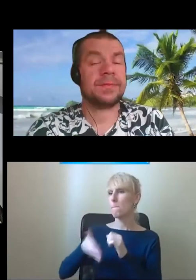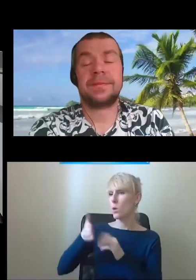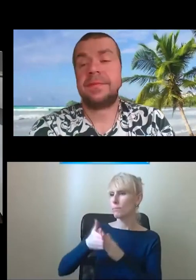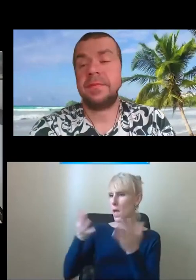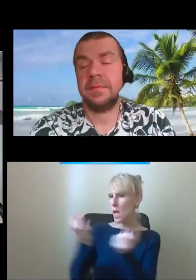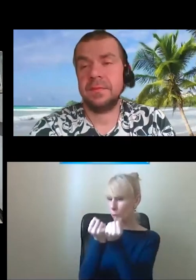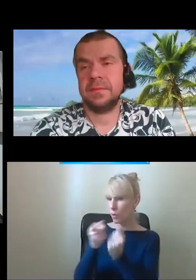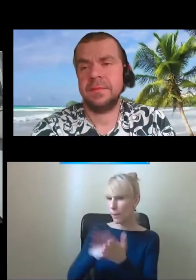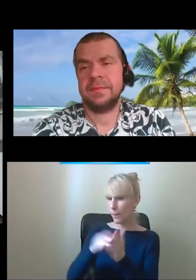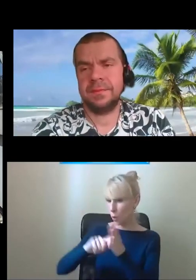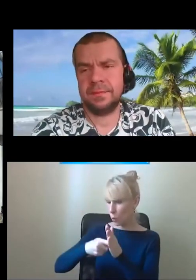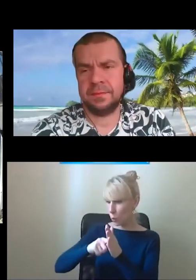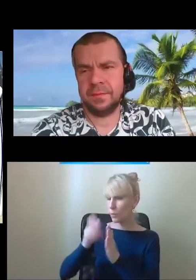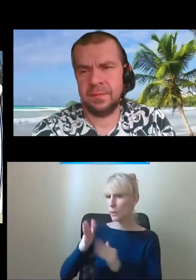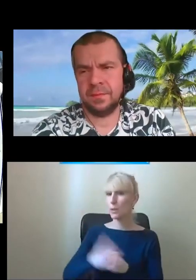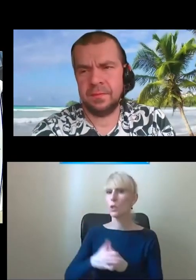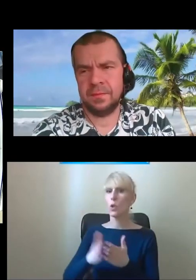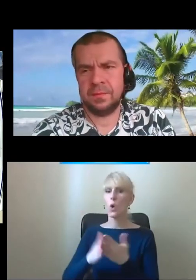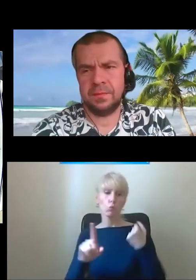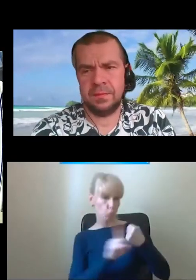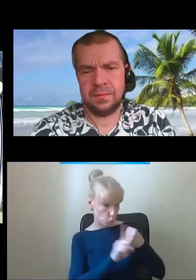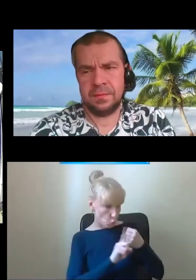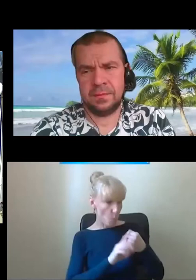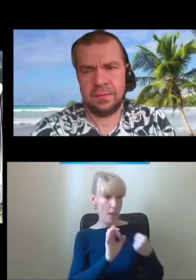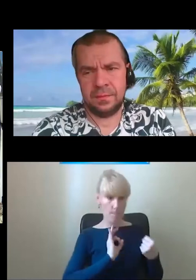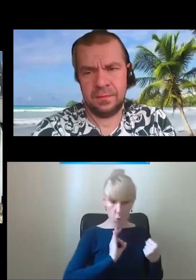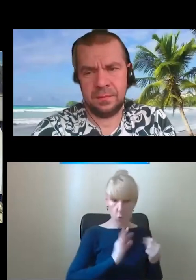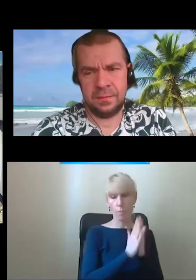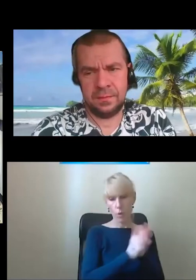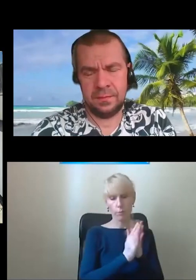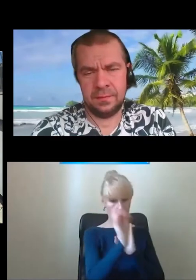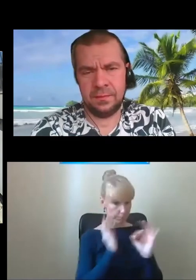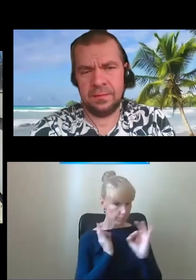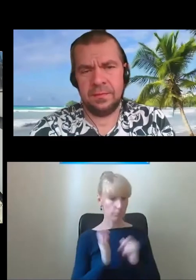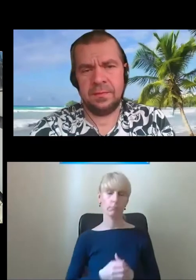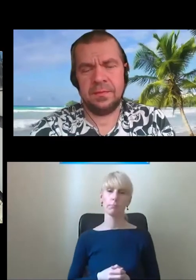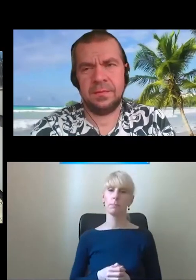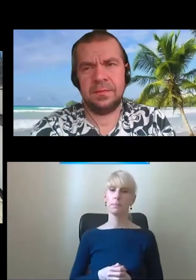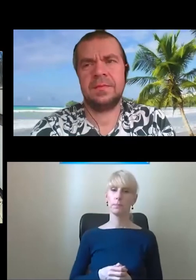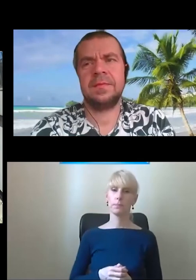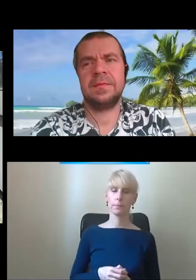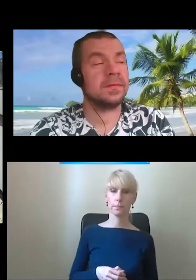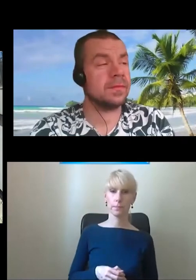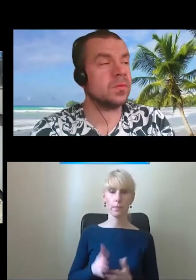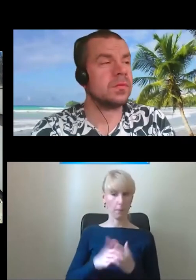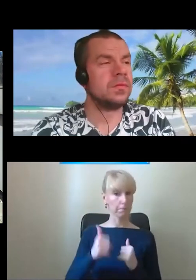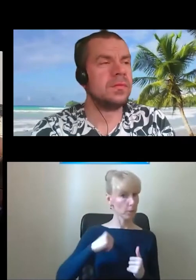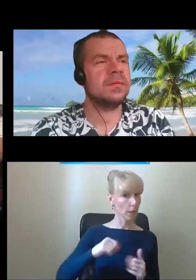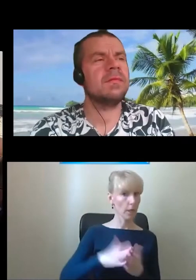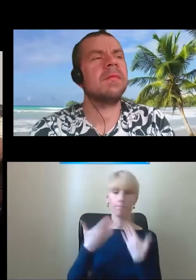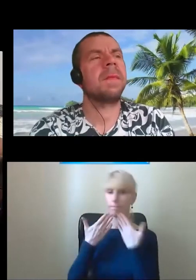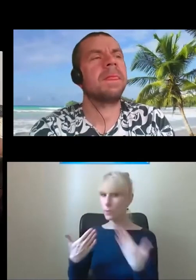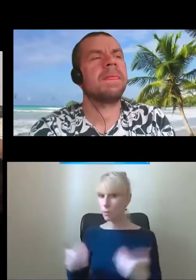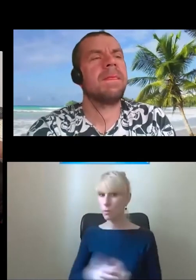Dobrze. Ten numer, który się panu wyświetlił, to gdyby coś było nie tak, to proszę odzwolić. To proszę odzwolić. Dobra. Czekam. Dziękuję bardzo.